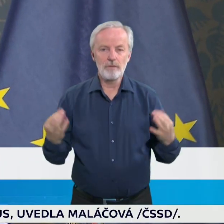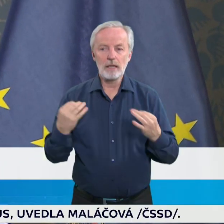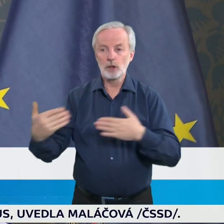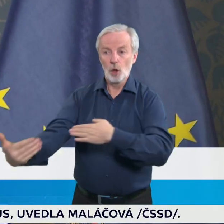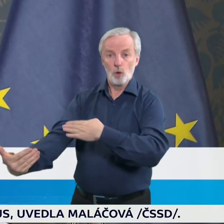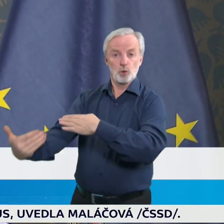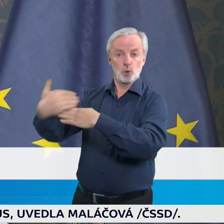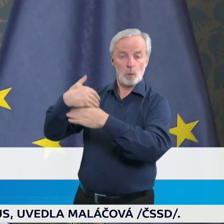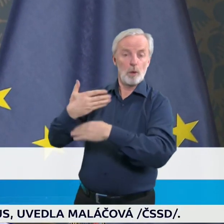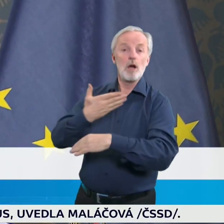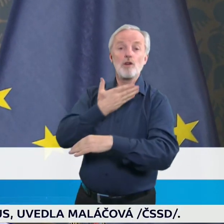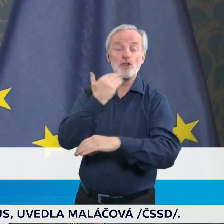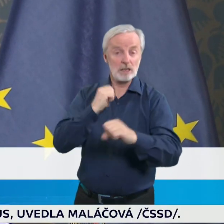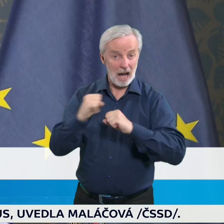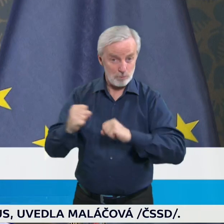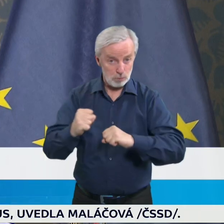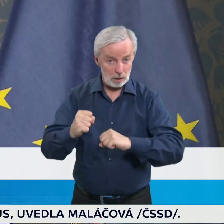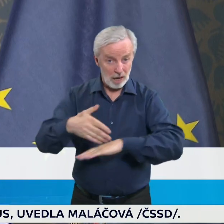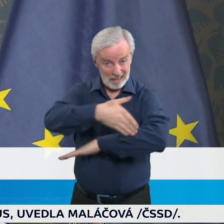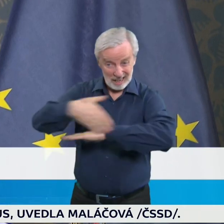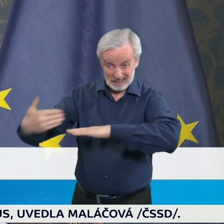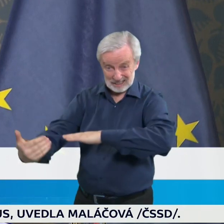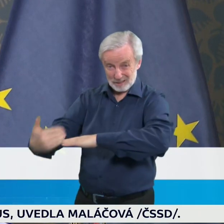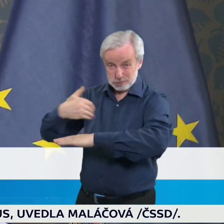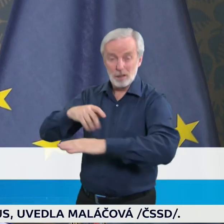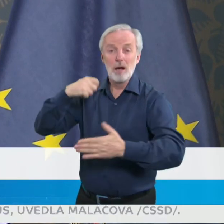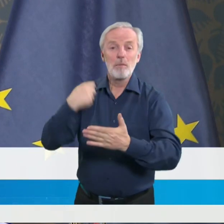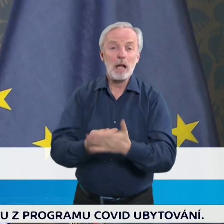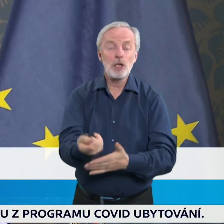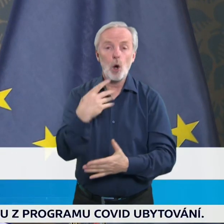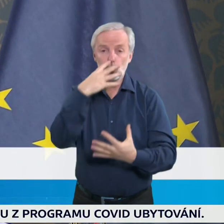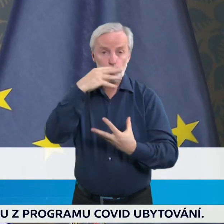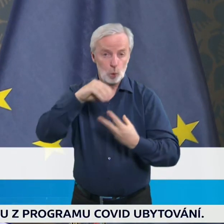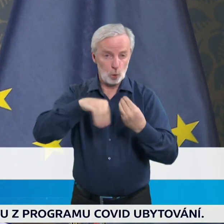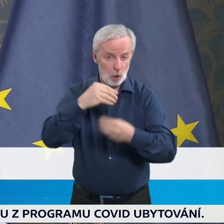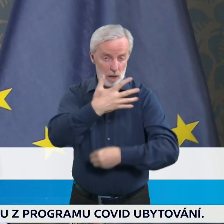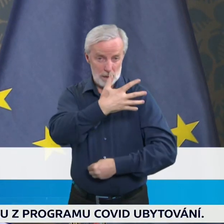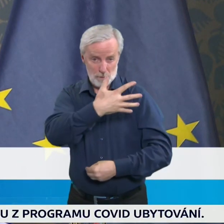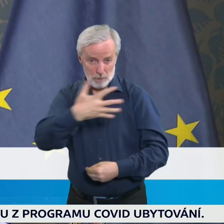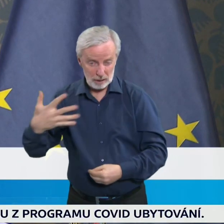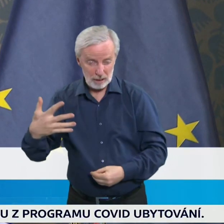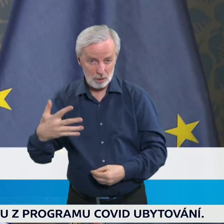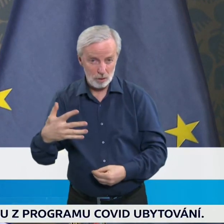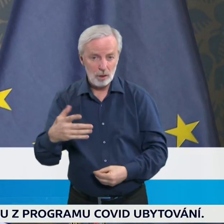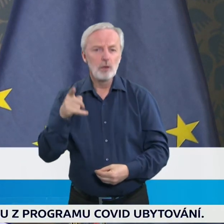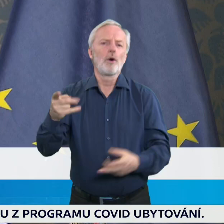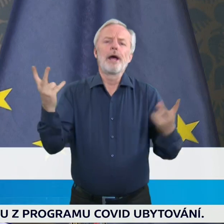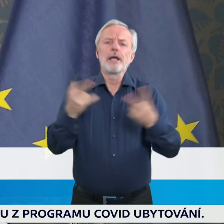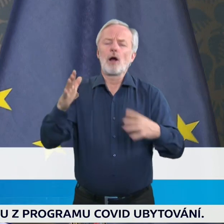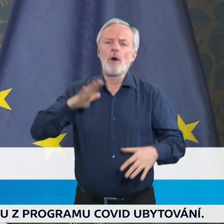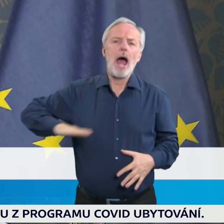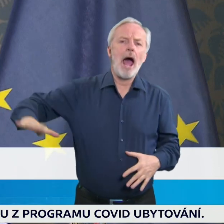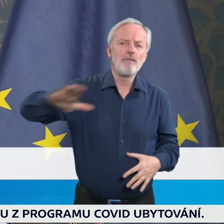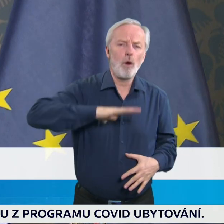upravené opatření bude platit od 5. února a je to reflexe toho takzvaného evropského semaforu, který